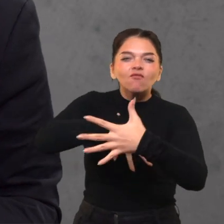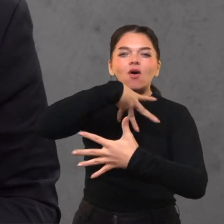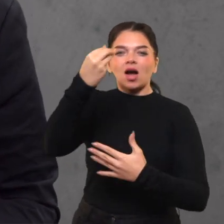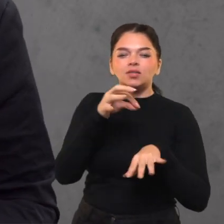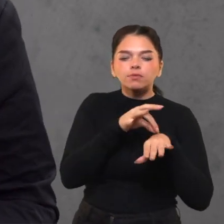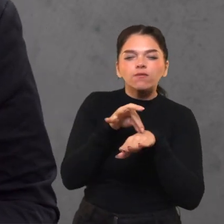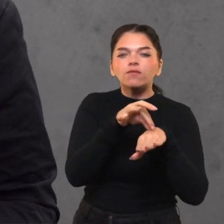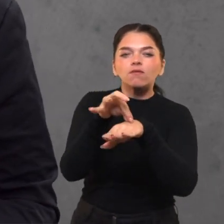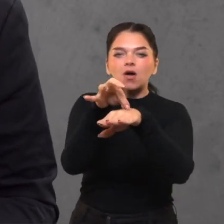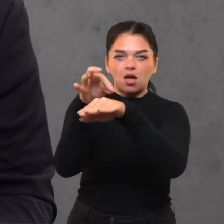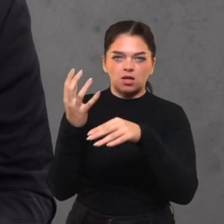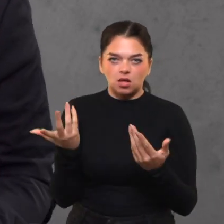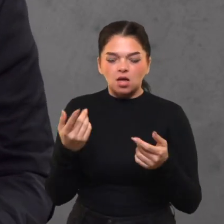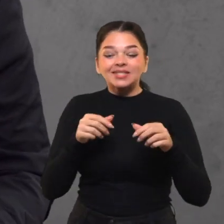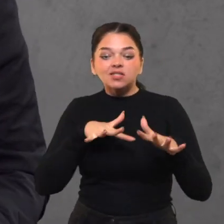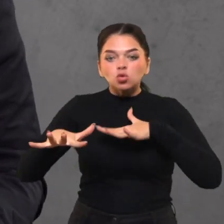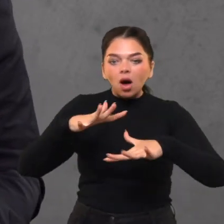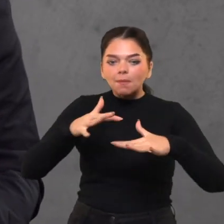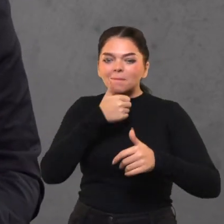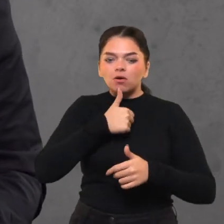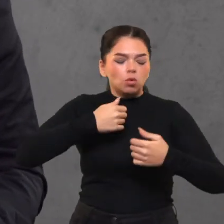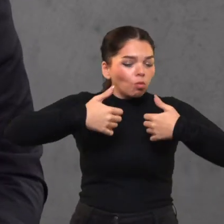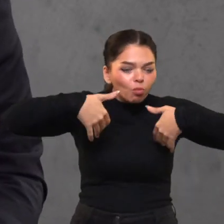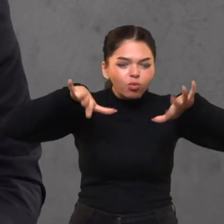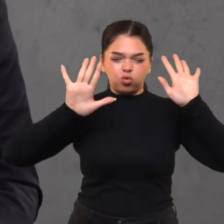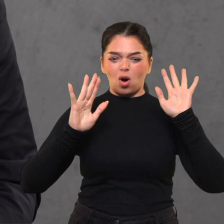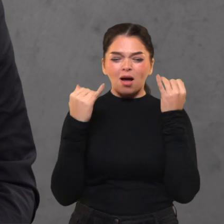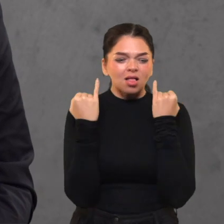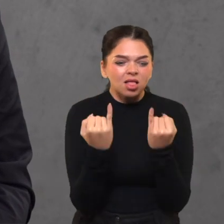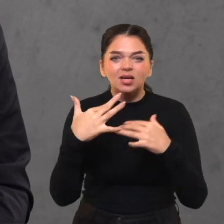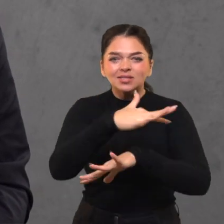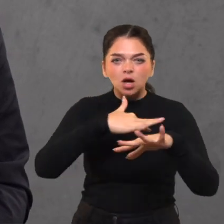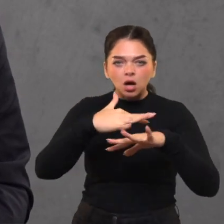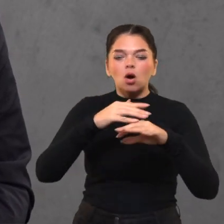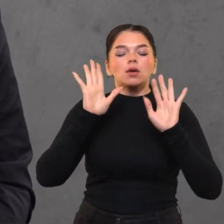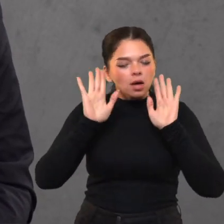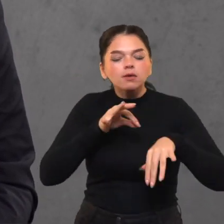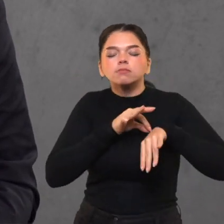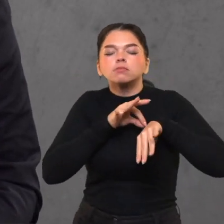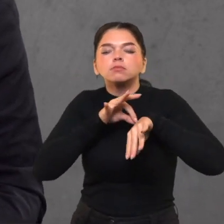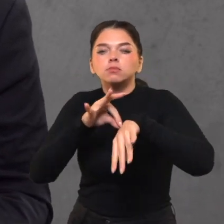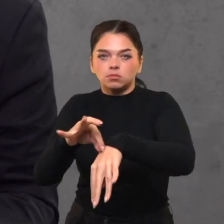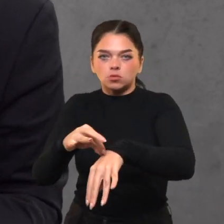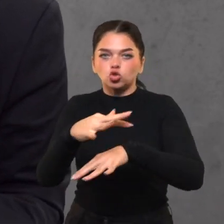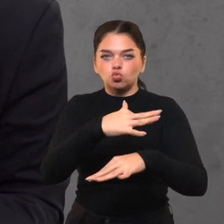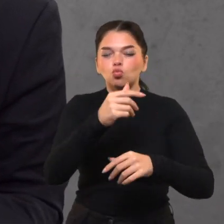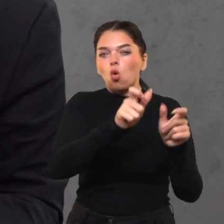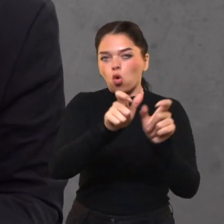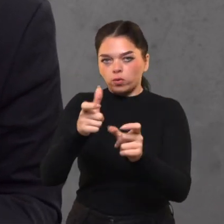dvasingumo, vedlys toje situacijoje, kur atrodo, tu nieko negalėjai. Rankos buvo surištos. Tai va, tai